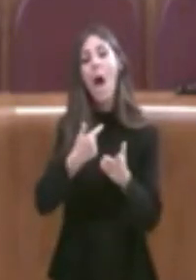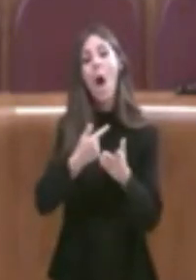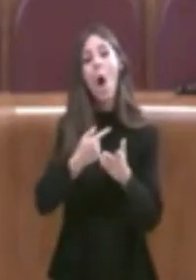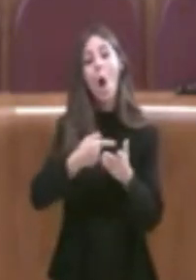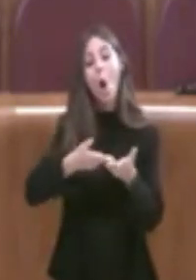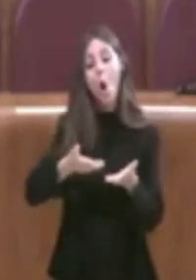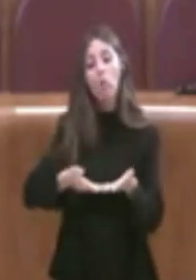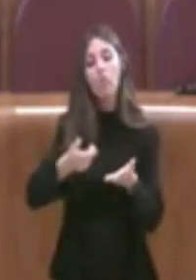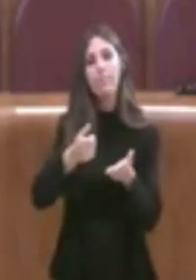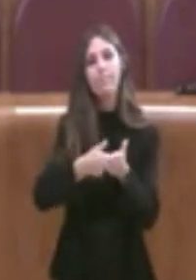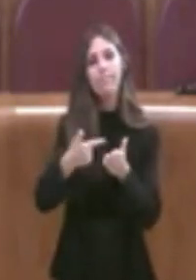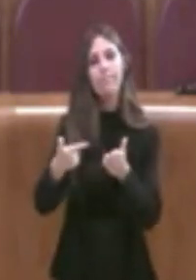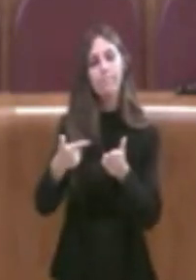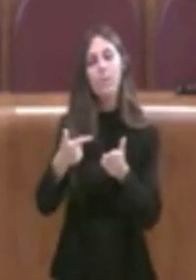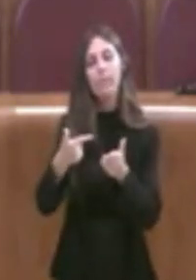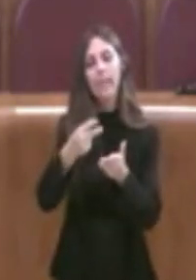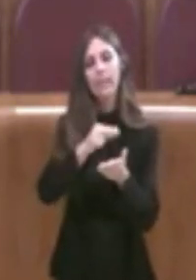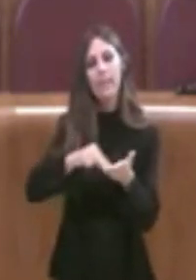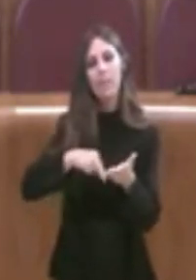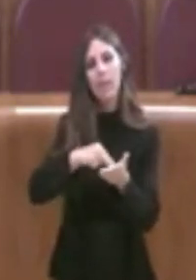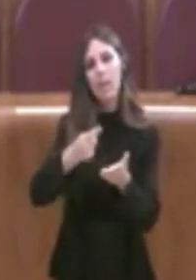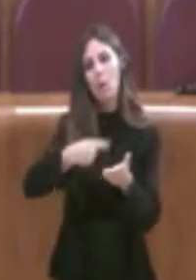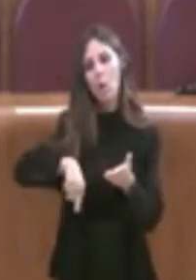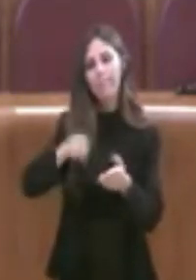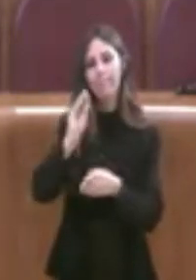chiediamo di collaborare con noi in questo senso. Grazie.